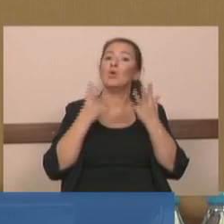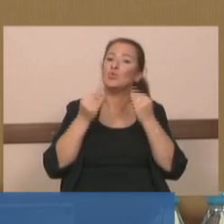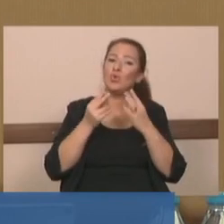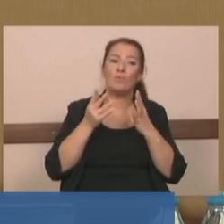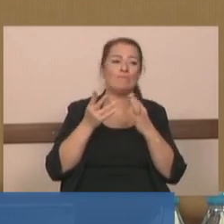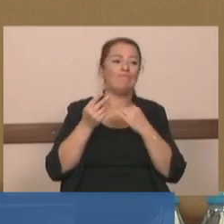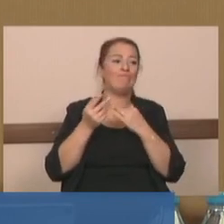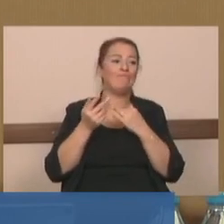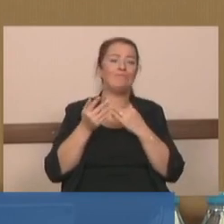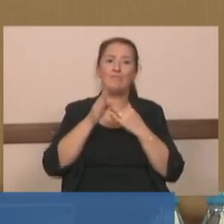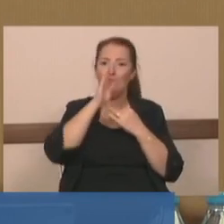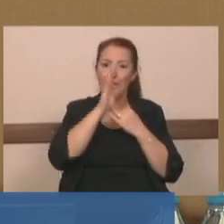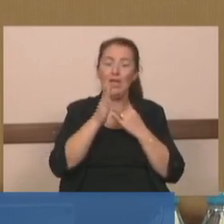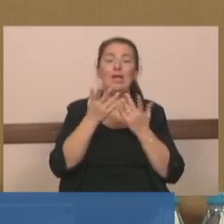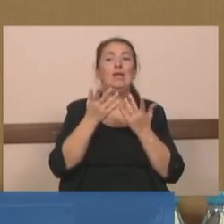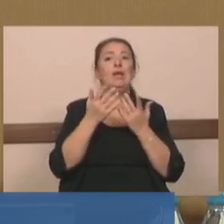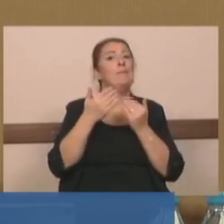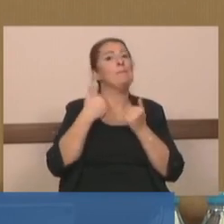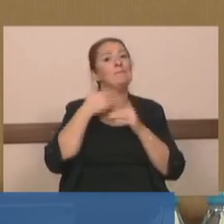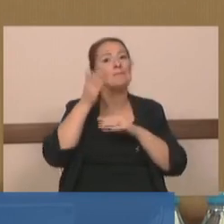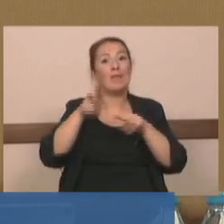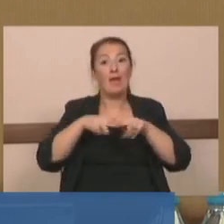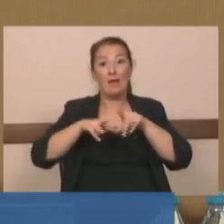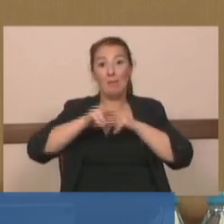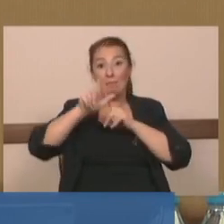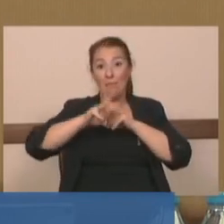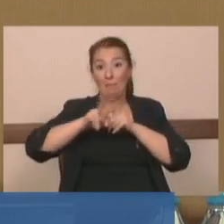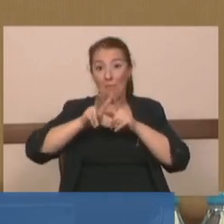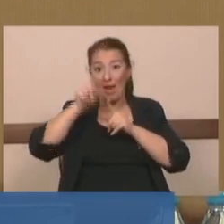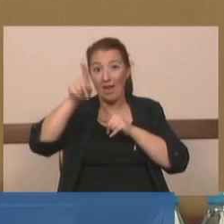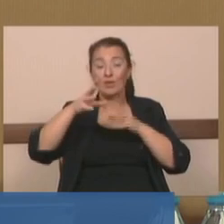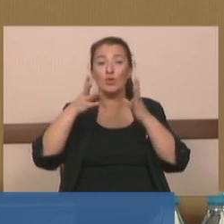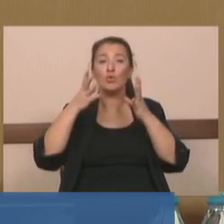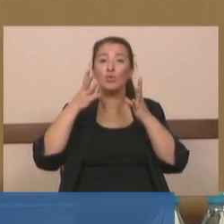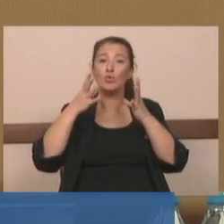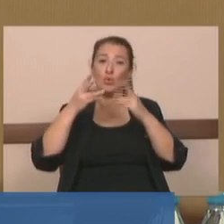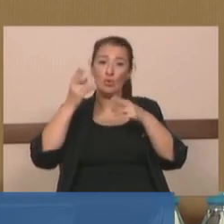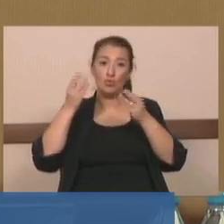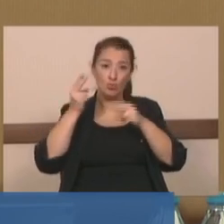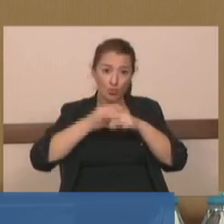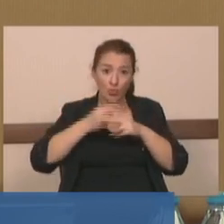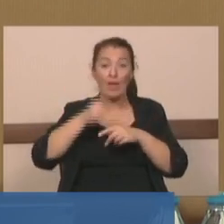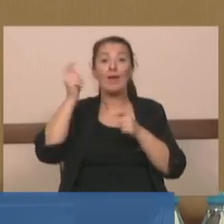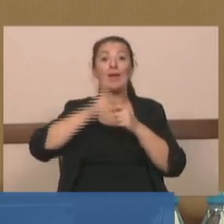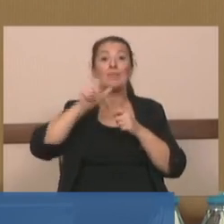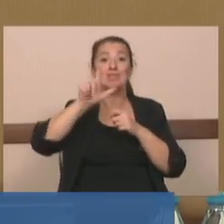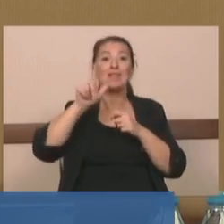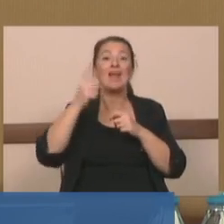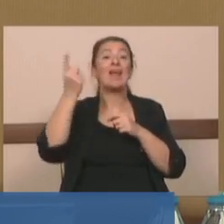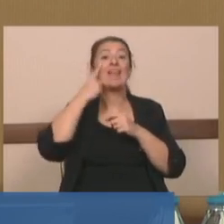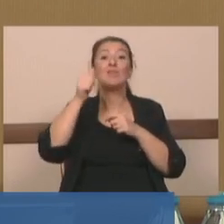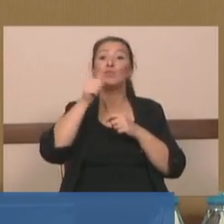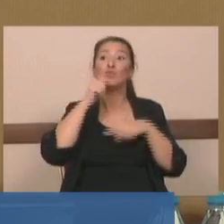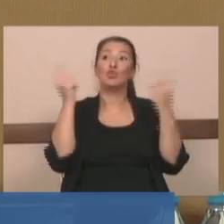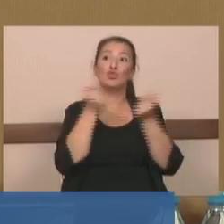şekilde Melen'in bir an önce yapılması gerektiği konusunda devlet su işleriyle irtibat kurdurduk.